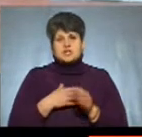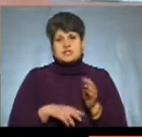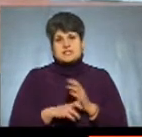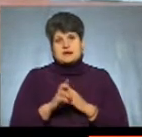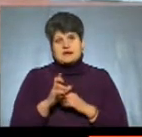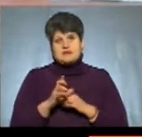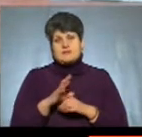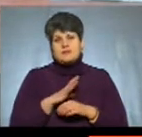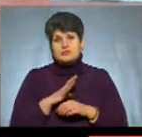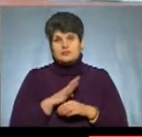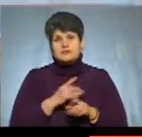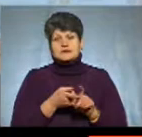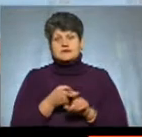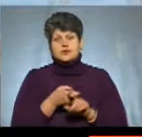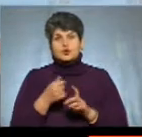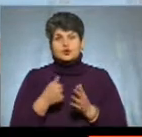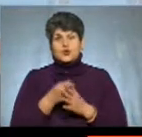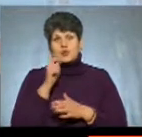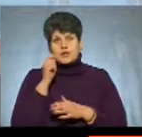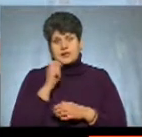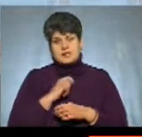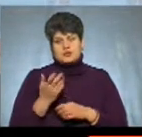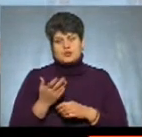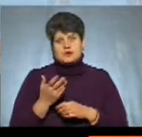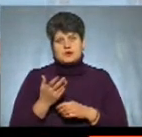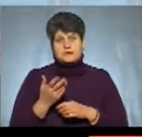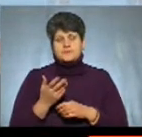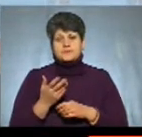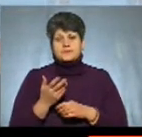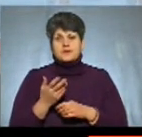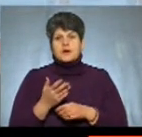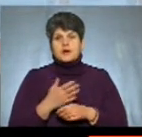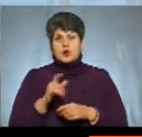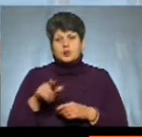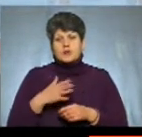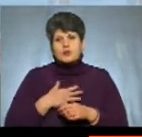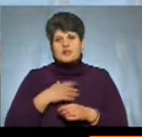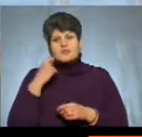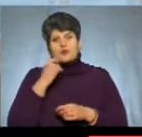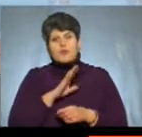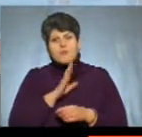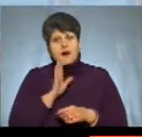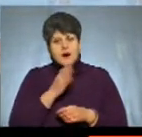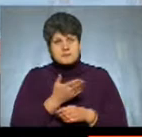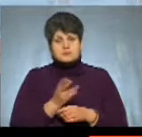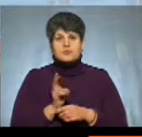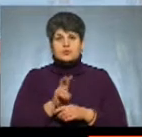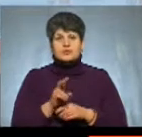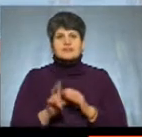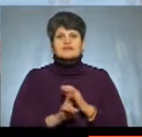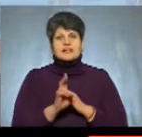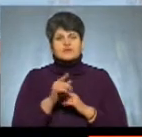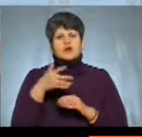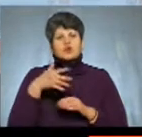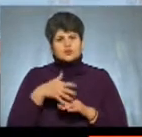належала саме до української. Люди віку моєї мами входили в церкву, вони розуміли,